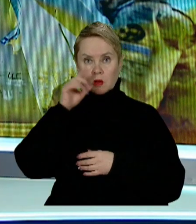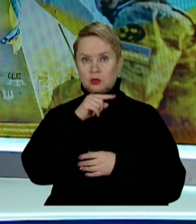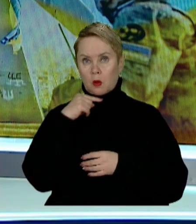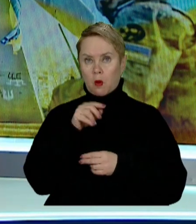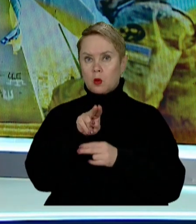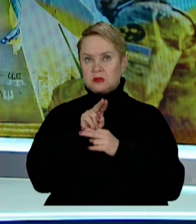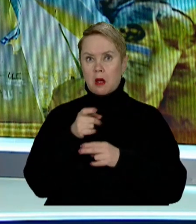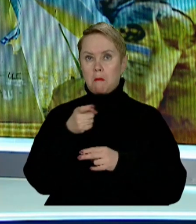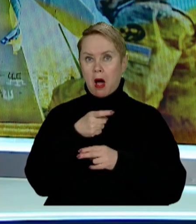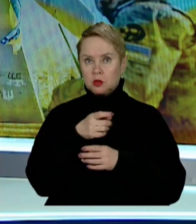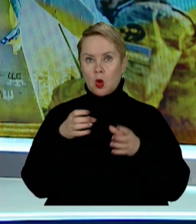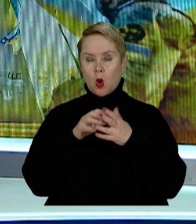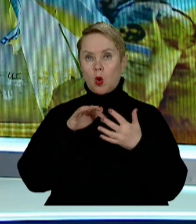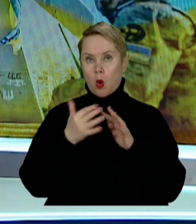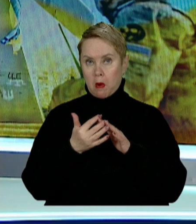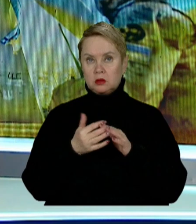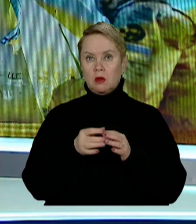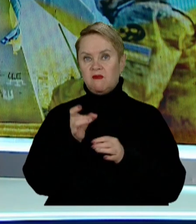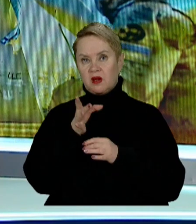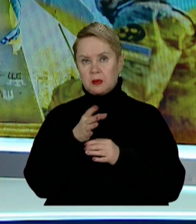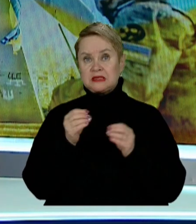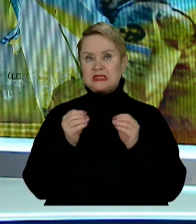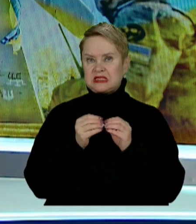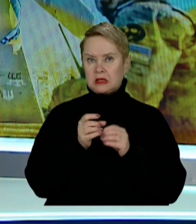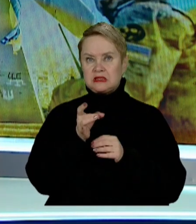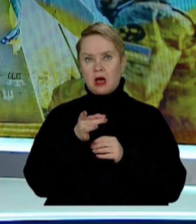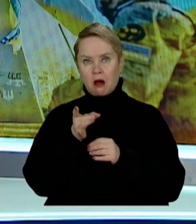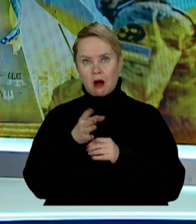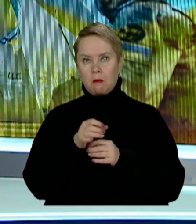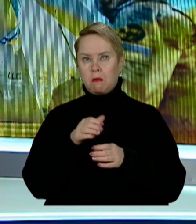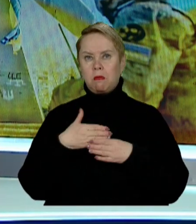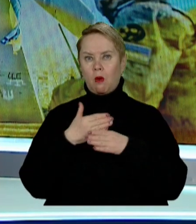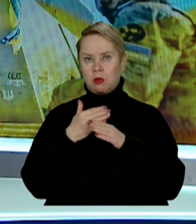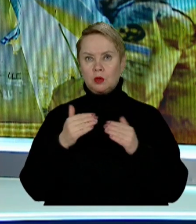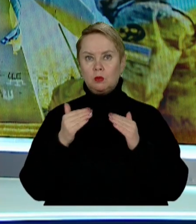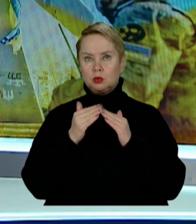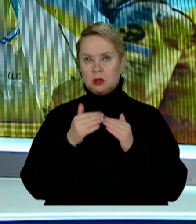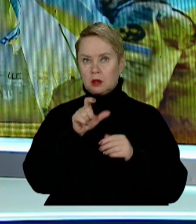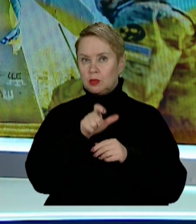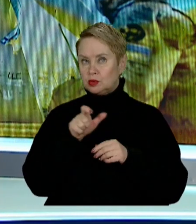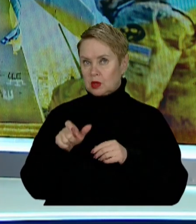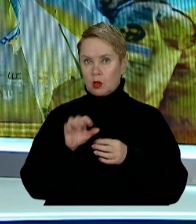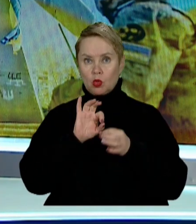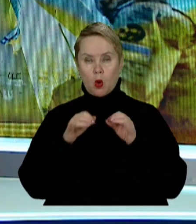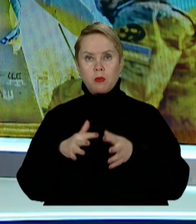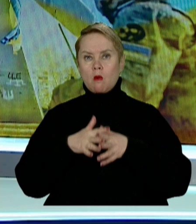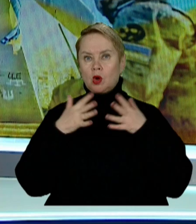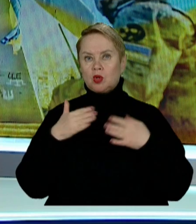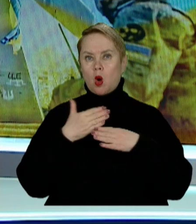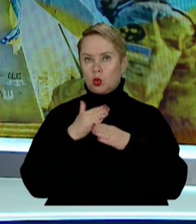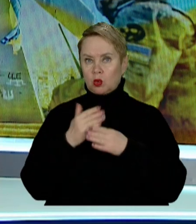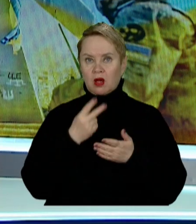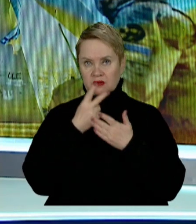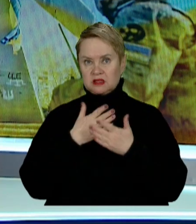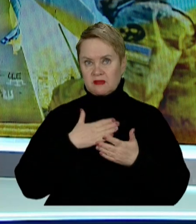окупанти обстріляли Марганецьку громаду, випустили з десяток снарядів побиті будинки місцевих. Докладніше про масштаби руйнувань